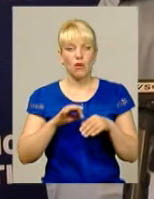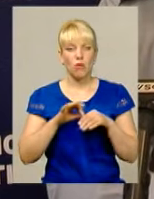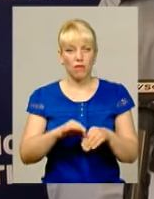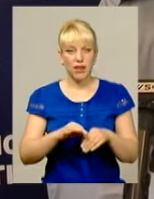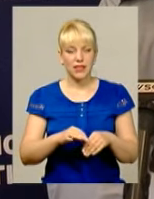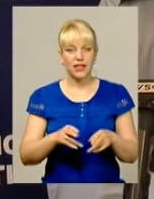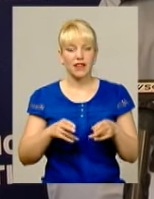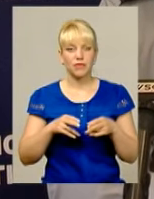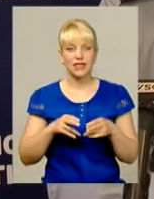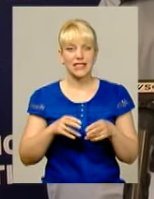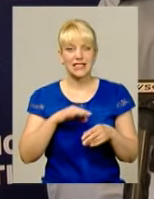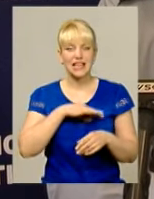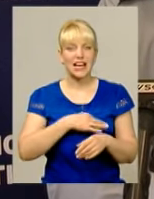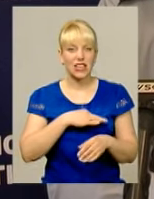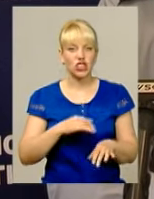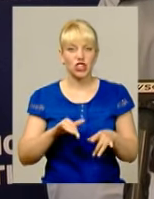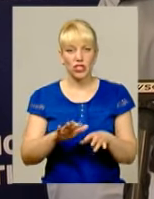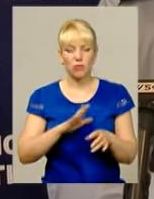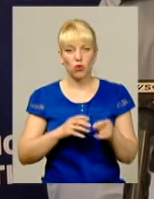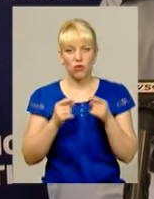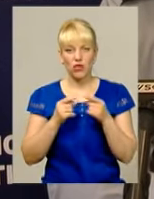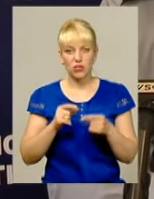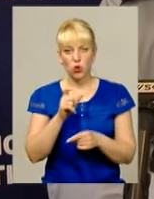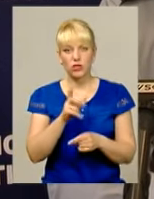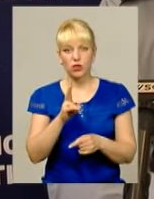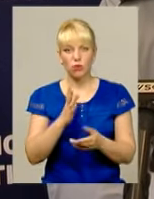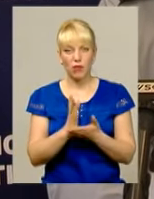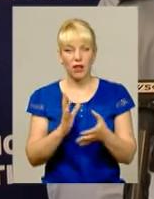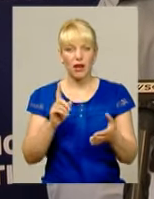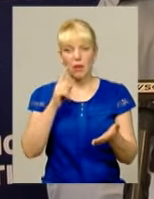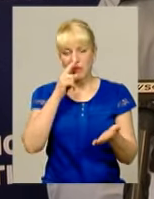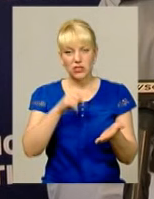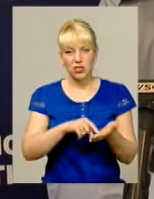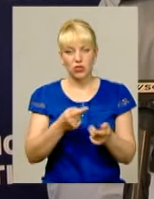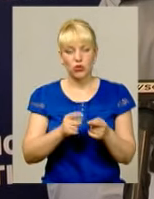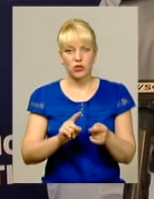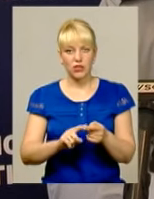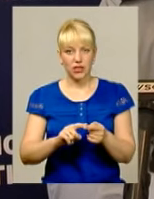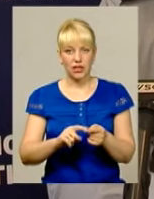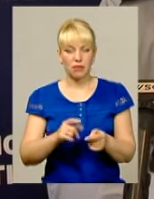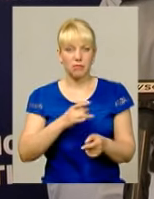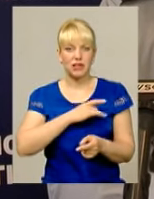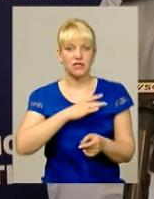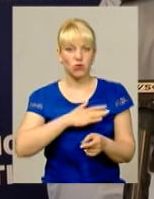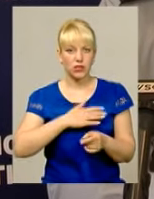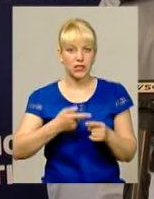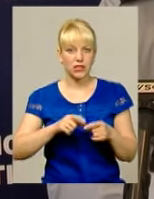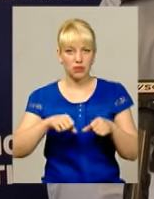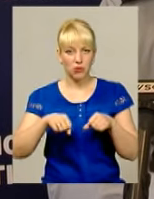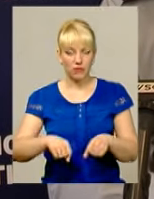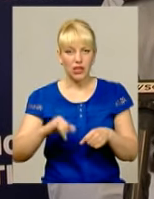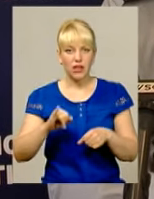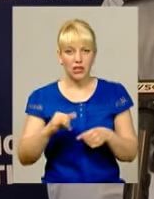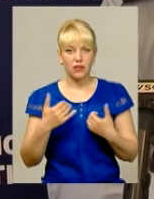Визначено осіб, які мають причепність до присвоєння цих владних повноважень І